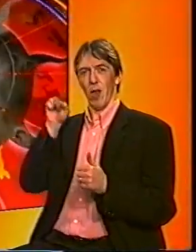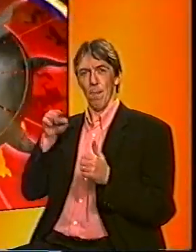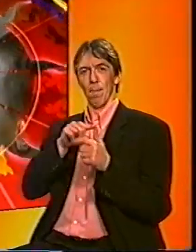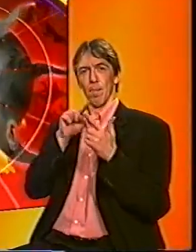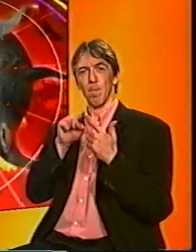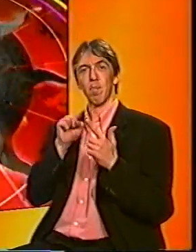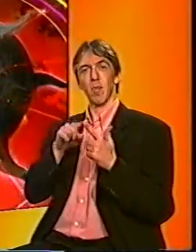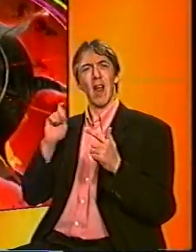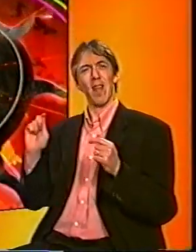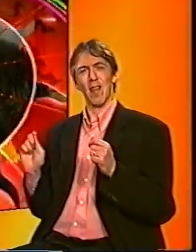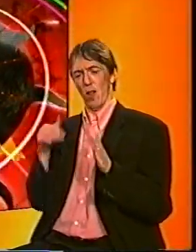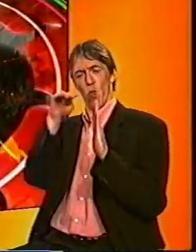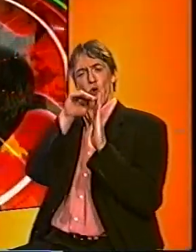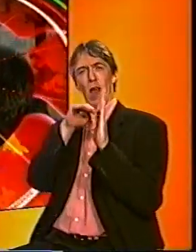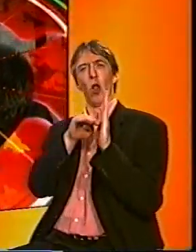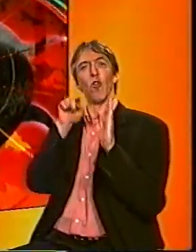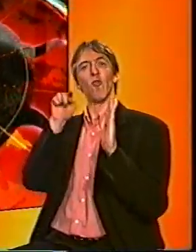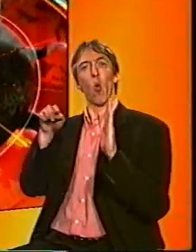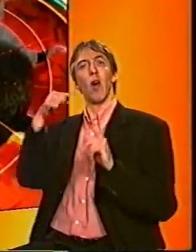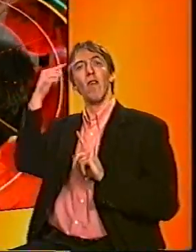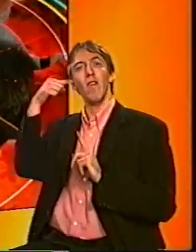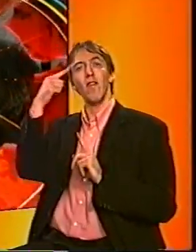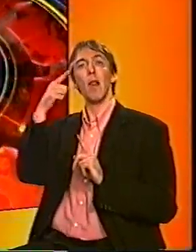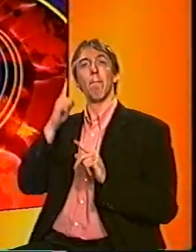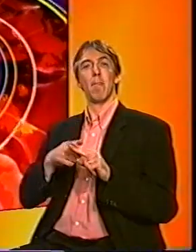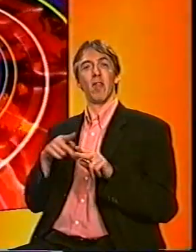Nieuwe regels voor films en video's.